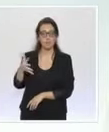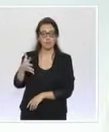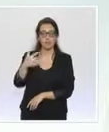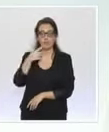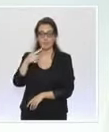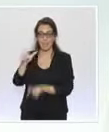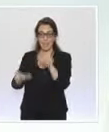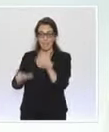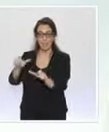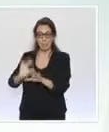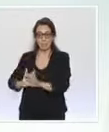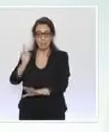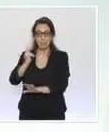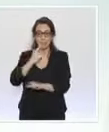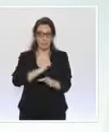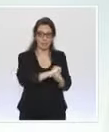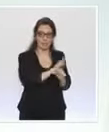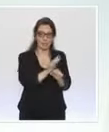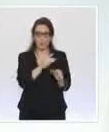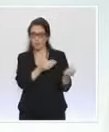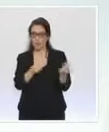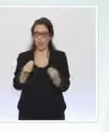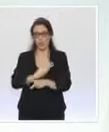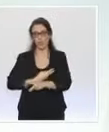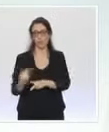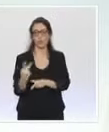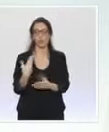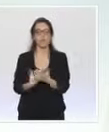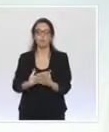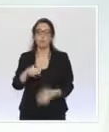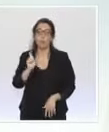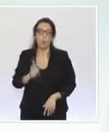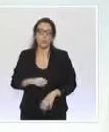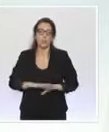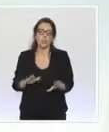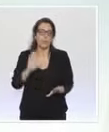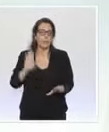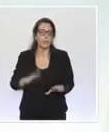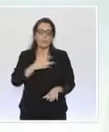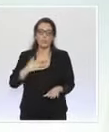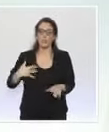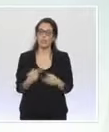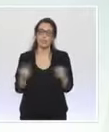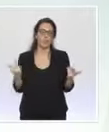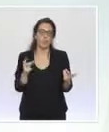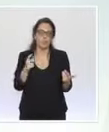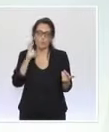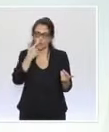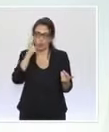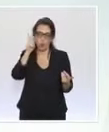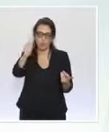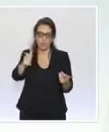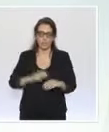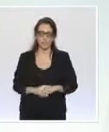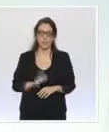plus dangereux. C'est un impératif de santé publique. Une dizaine de vaccins devraient arriver sur le marché